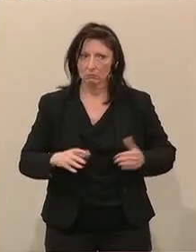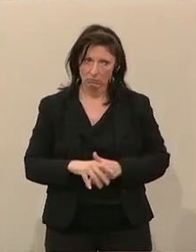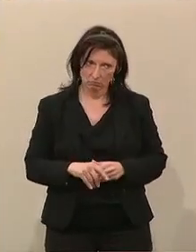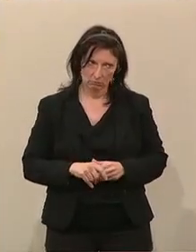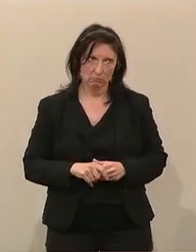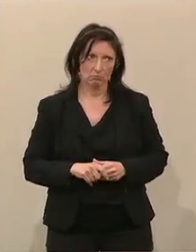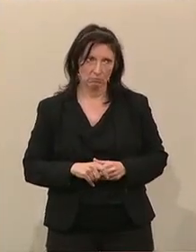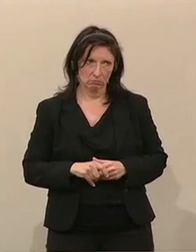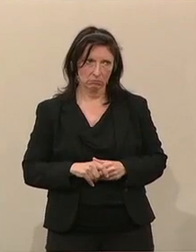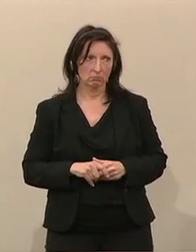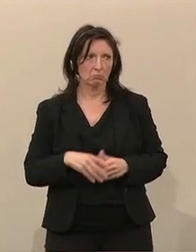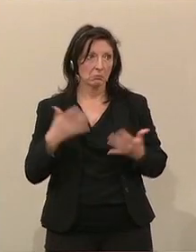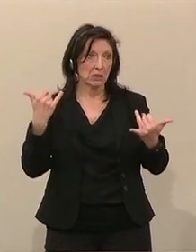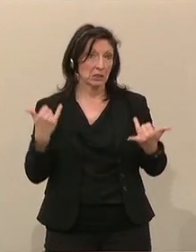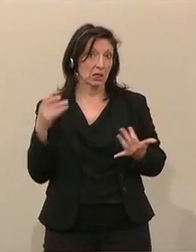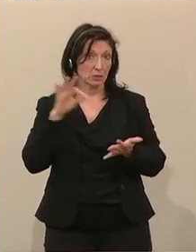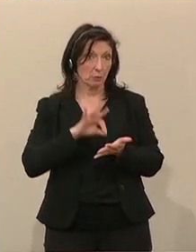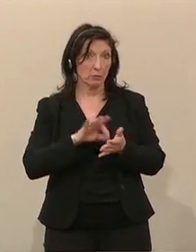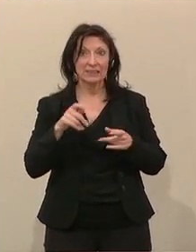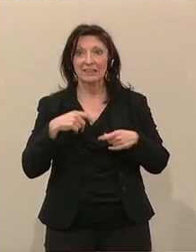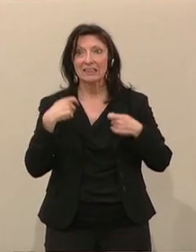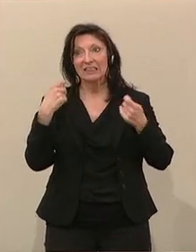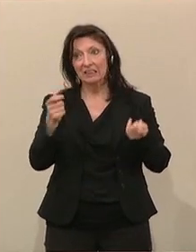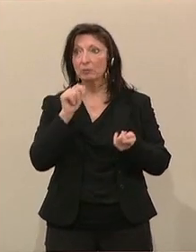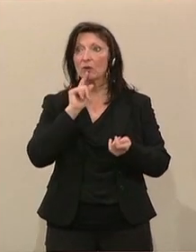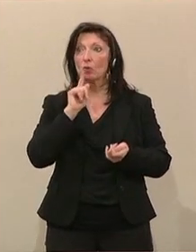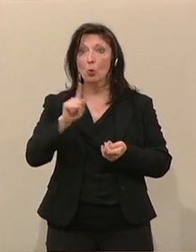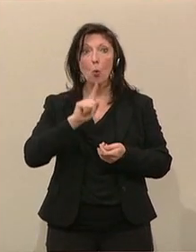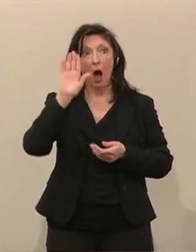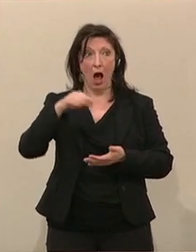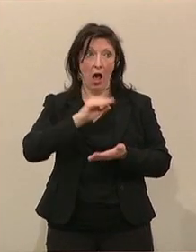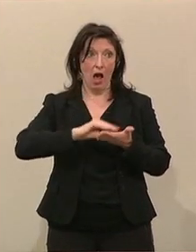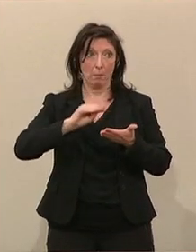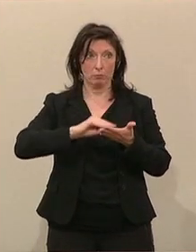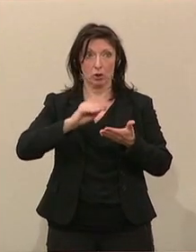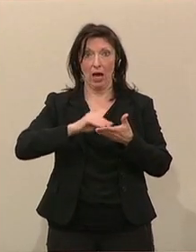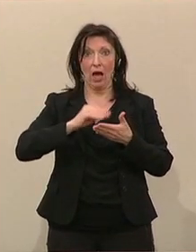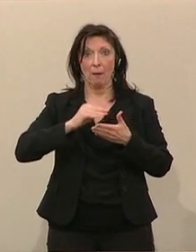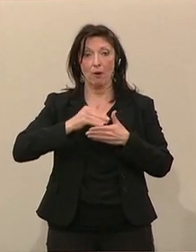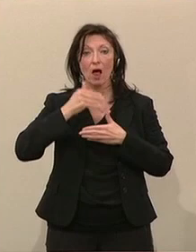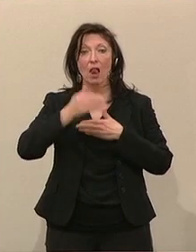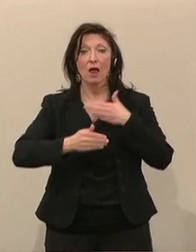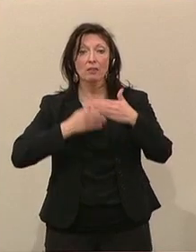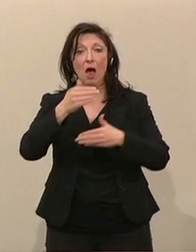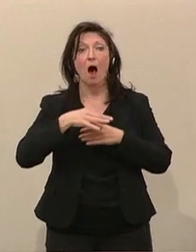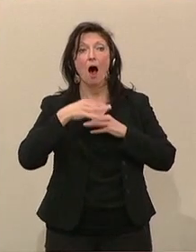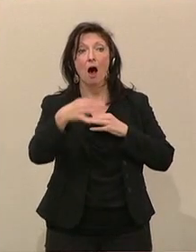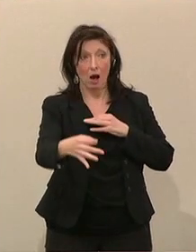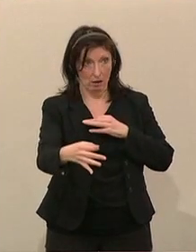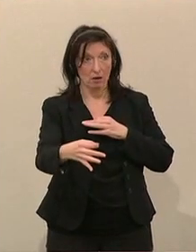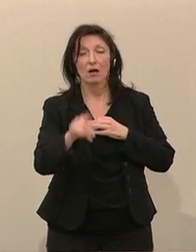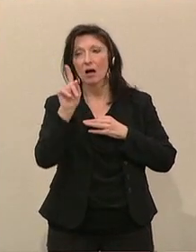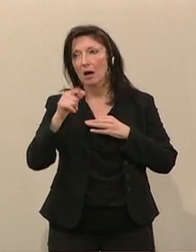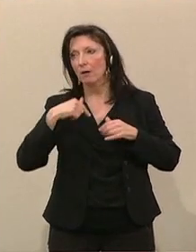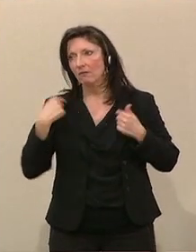gibt es ja derzeit nur die lineare Abschreibung. Und wir haben uns darauf verständigt, dass es unser Ziel ist, hier auch